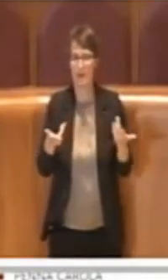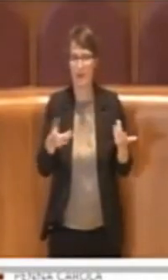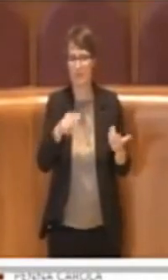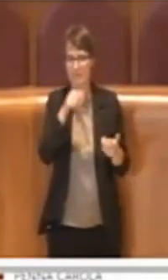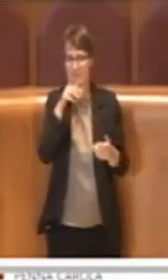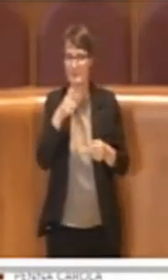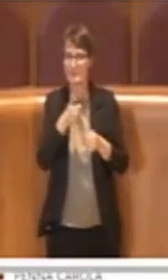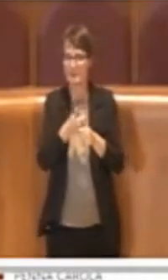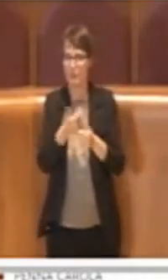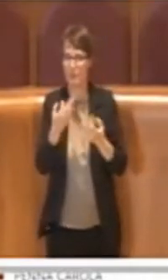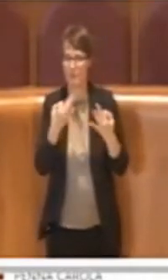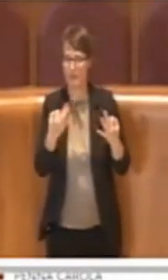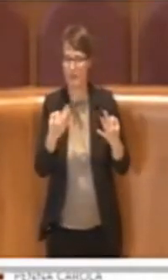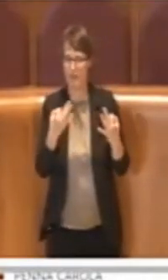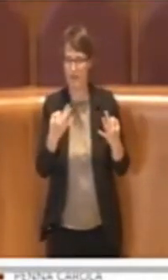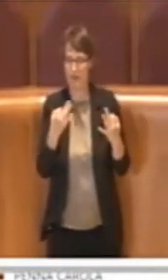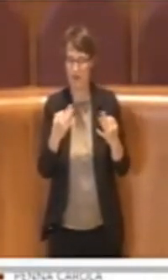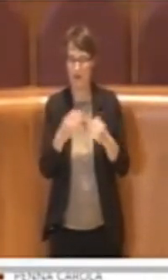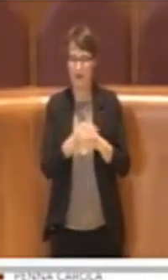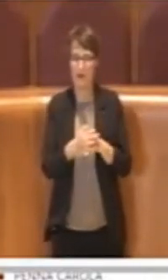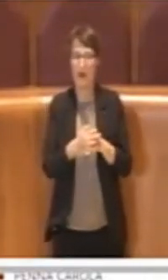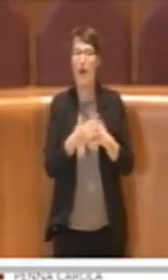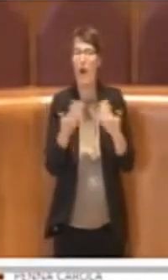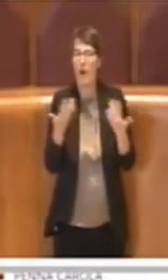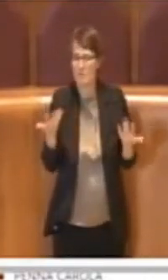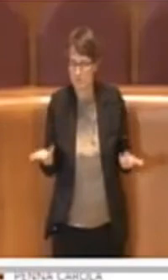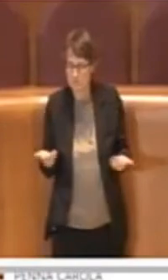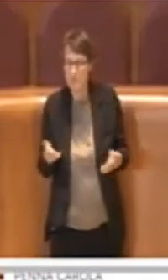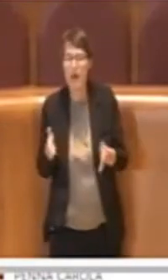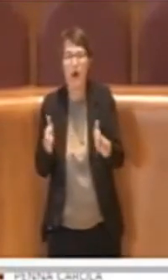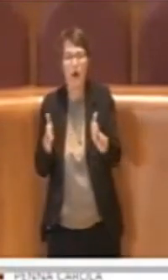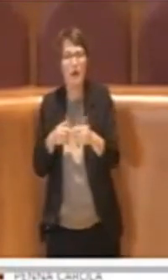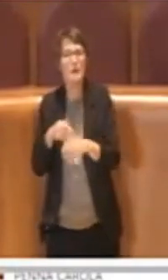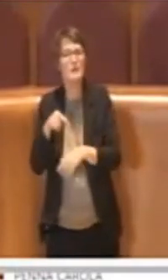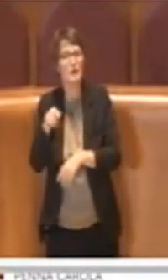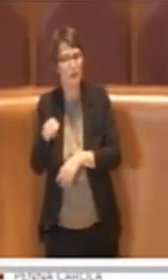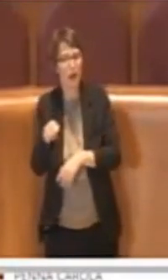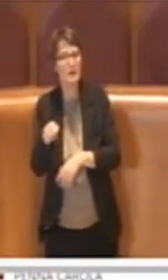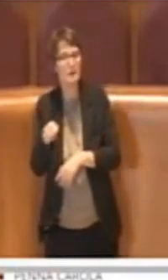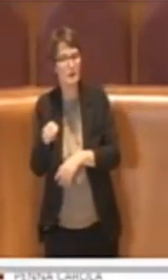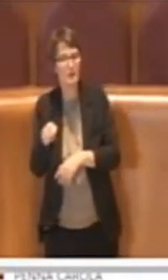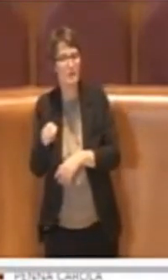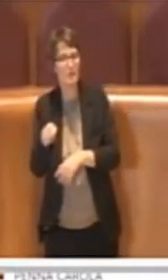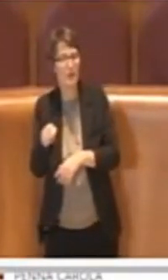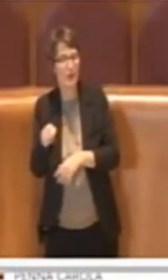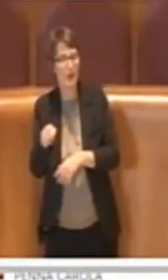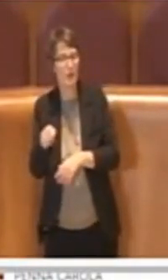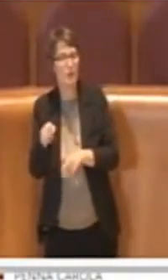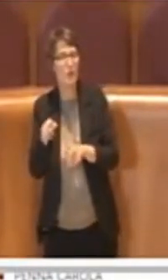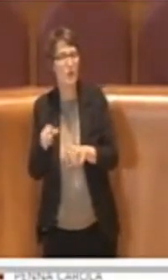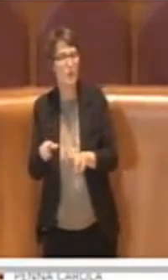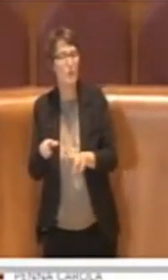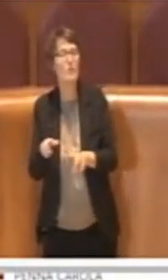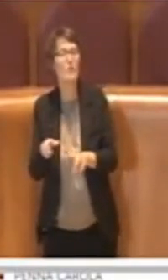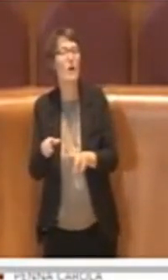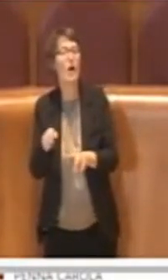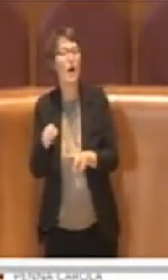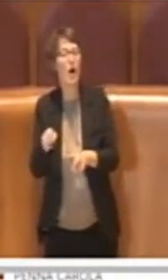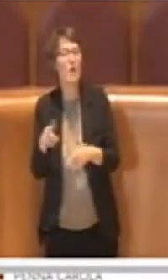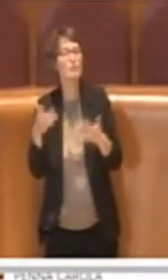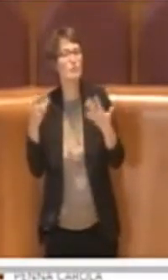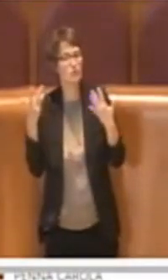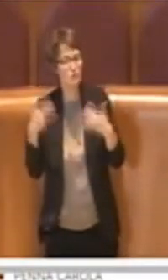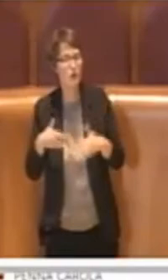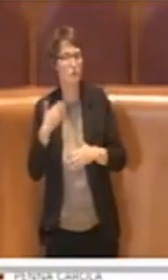anche il dipartimento Pao si sta determinando come appunto previsto